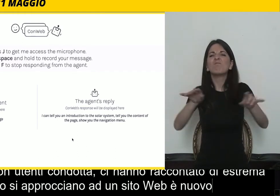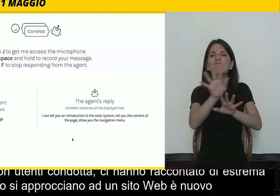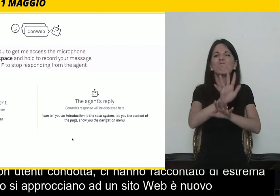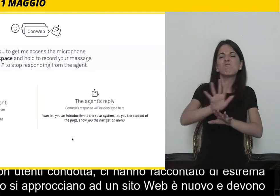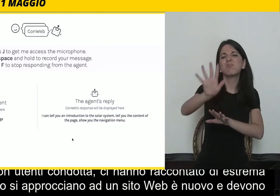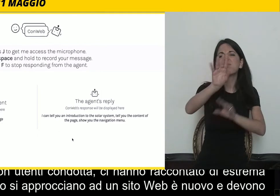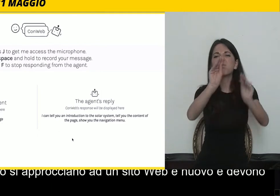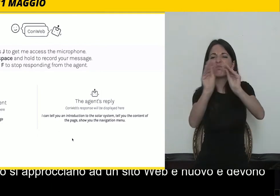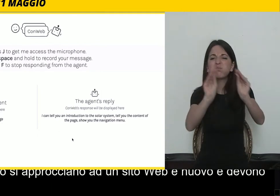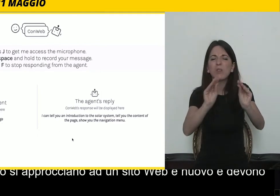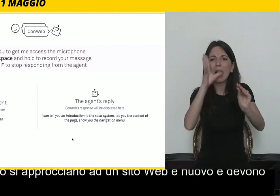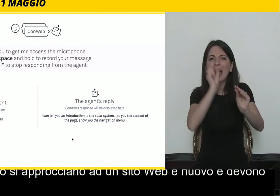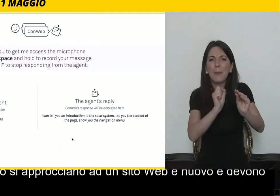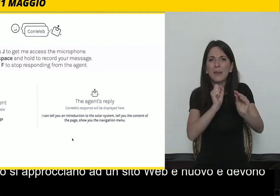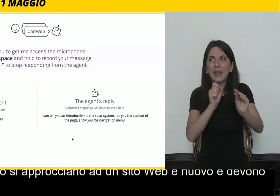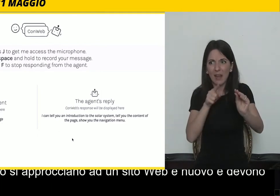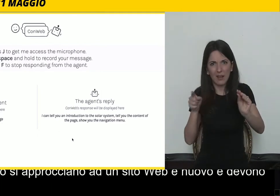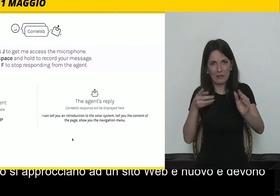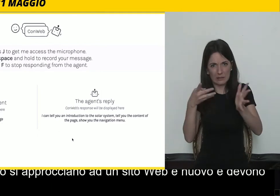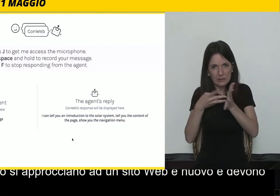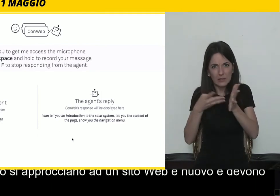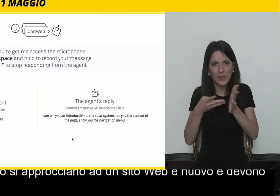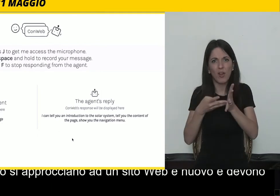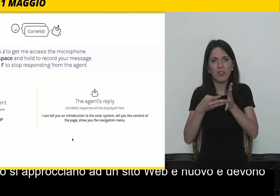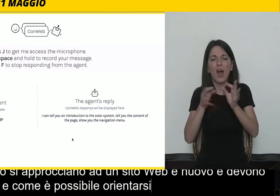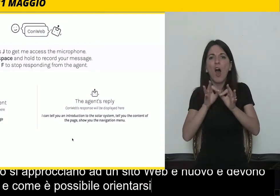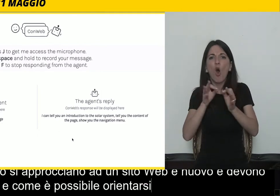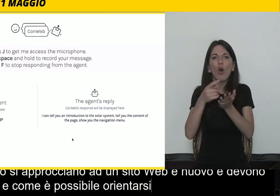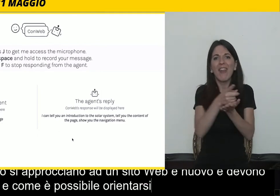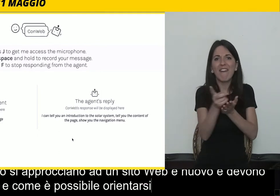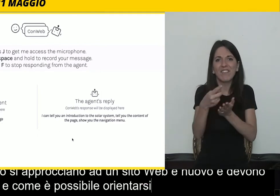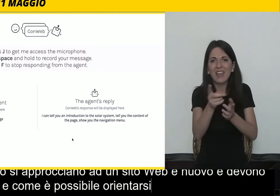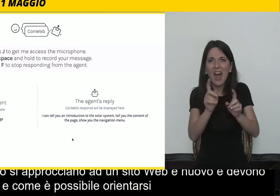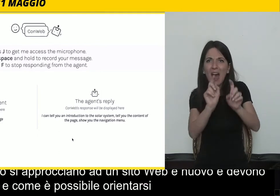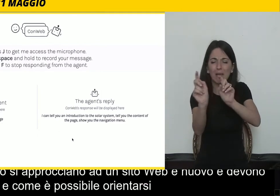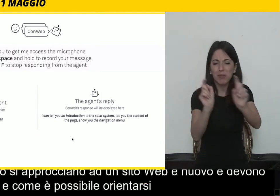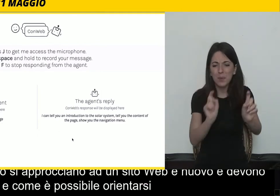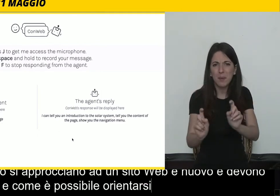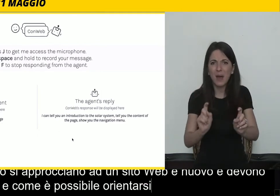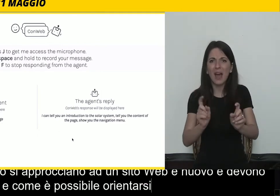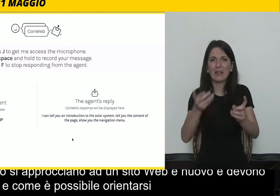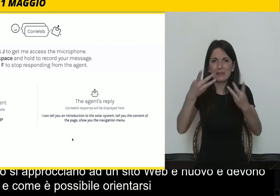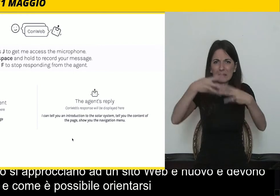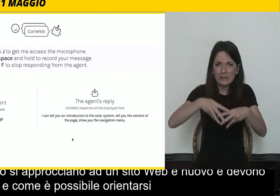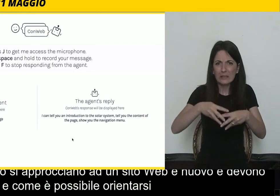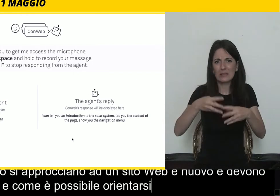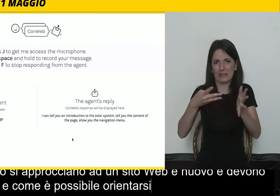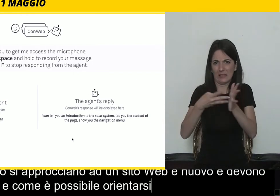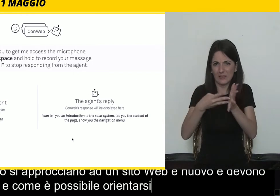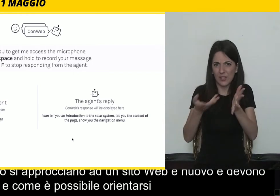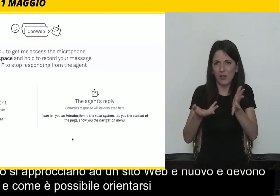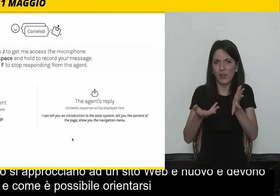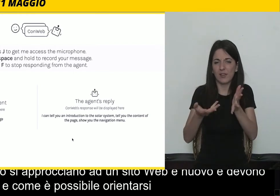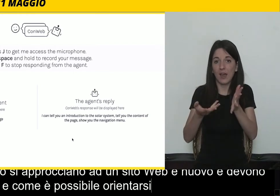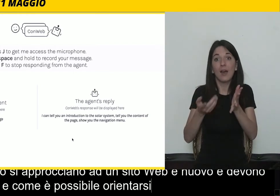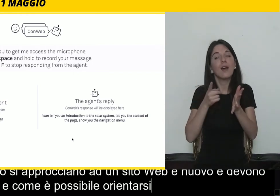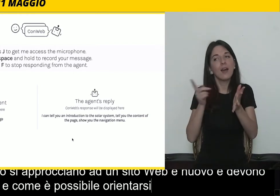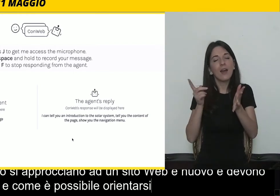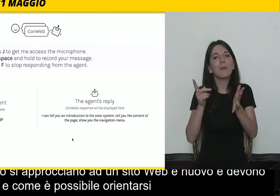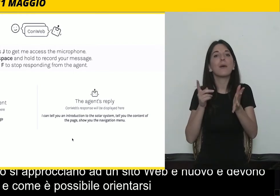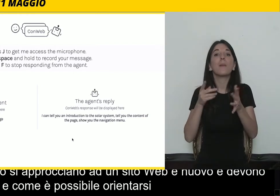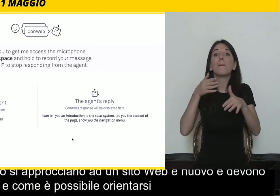orientarsi, come è possibile navigare. Ecco, questo breve esempio di conversazione vuole mostrare proprio come la tecnologia